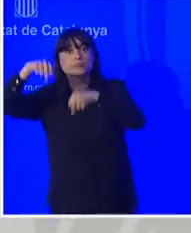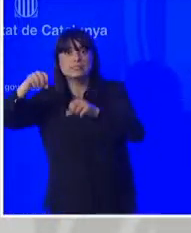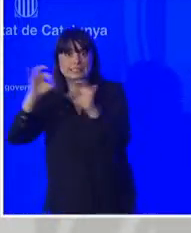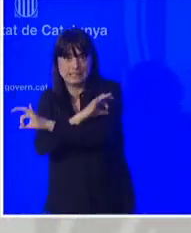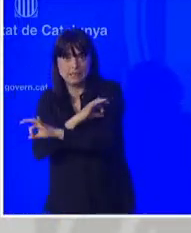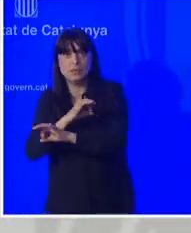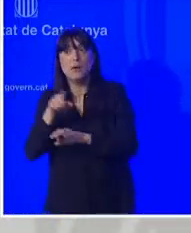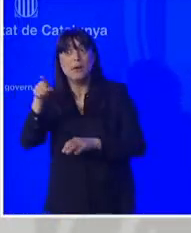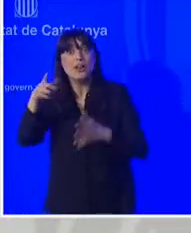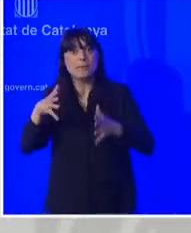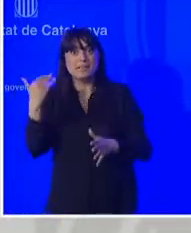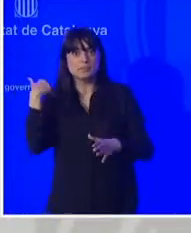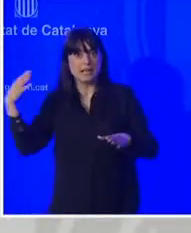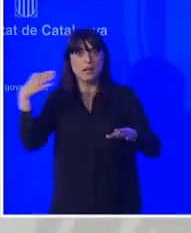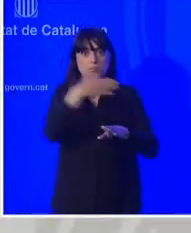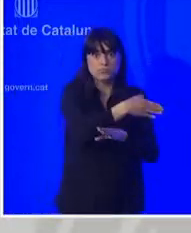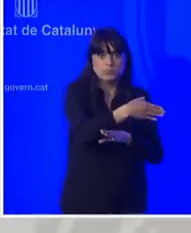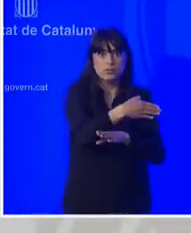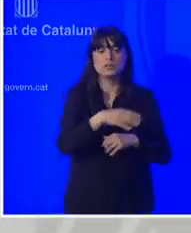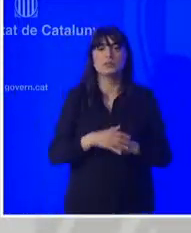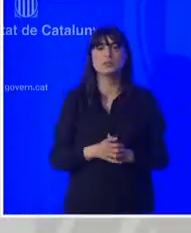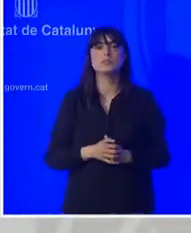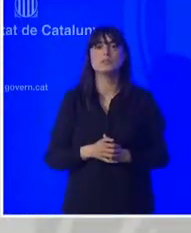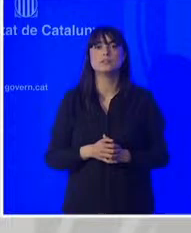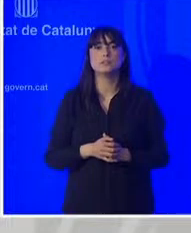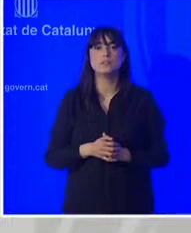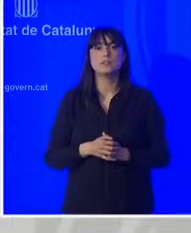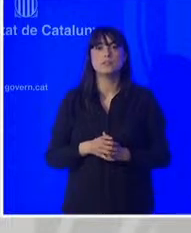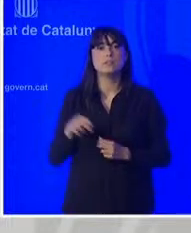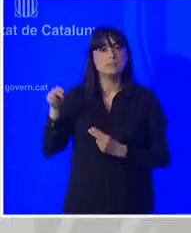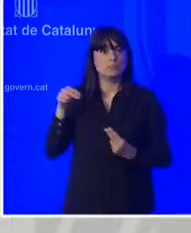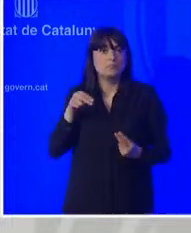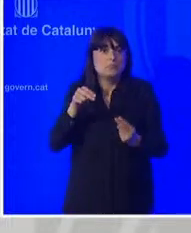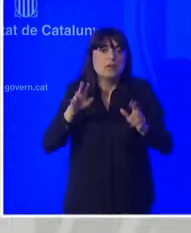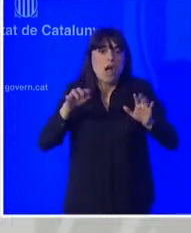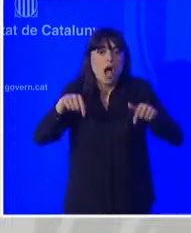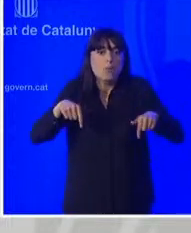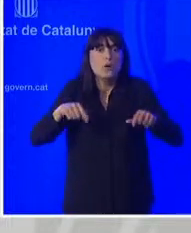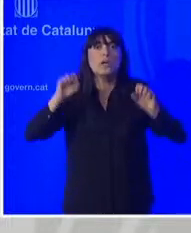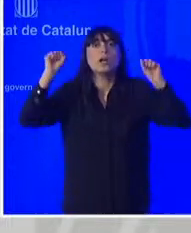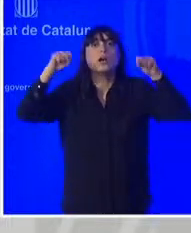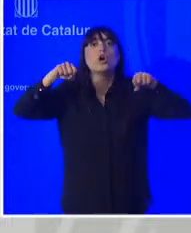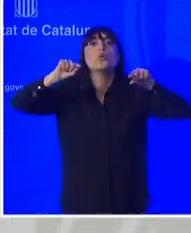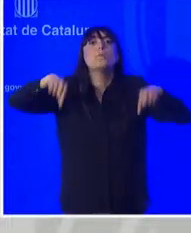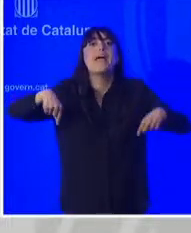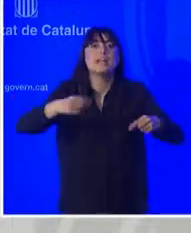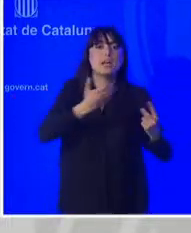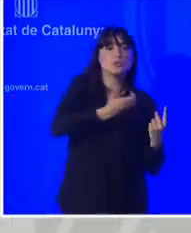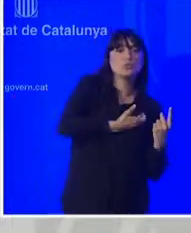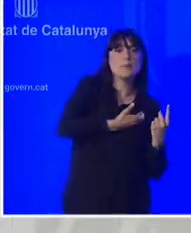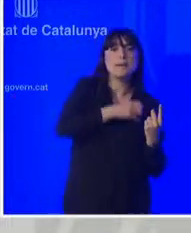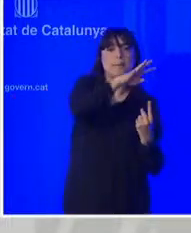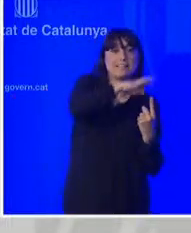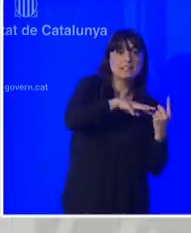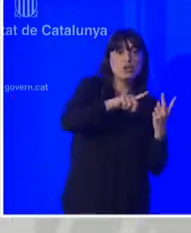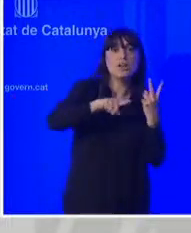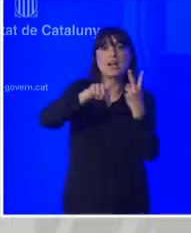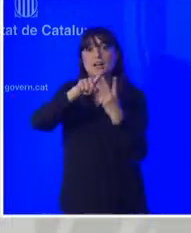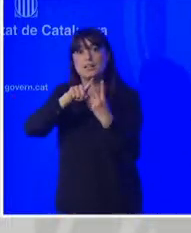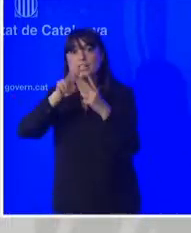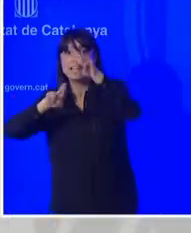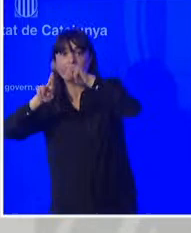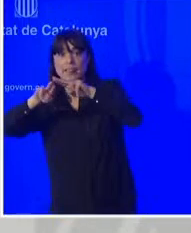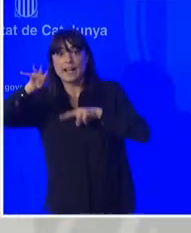que li puc dir és que avui al consell executiu hem aprovat la signatura d'aquest conveni entre l'Ajuntament de Barcelona i la Generalitat de Catalunya